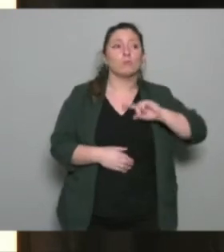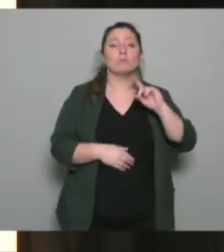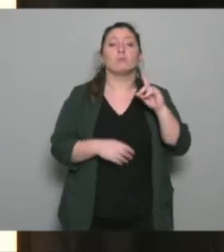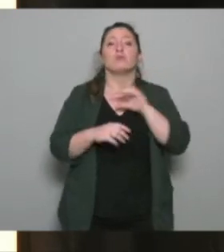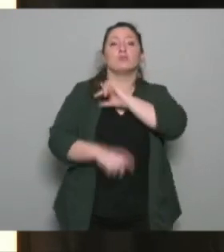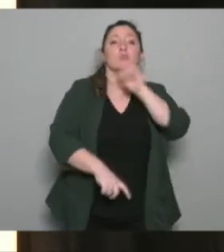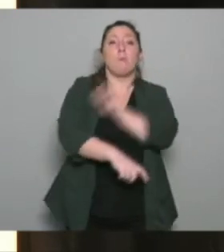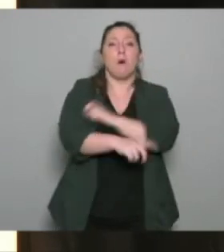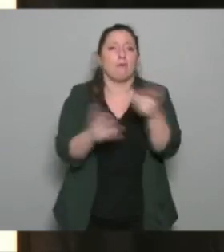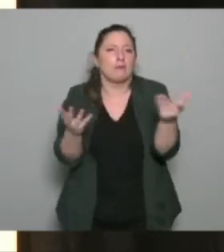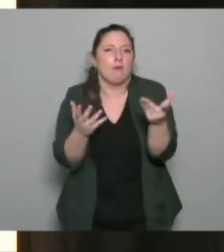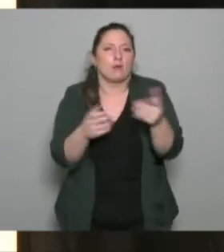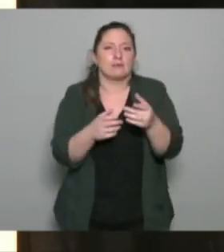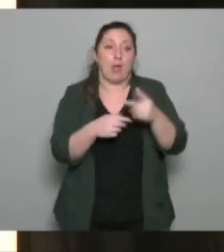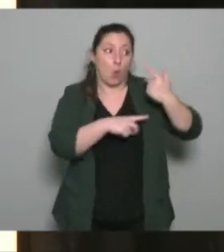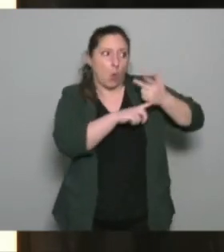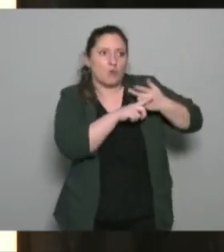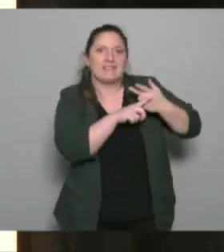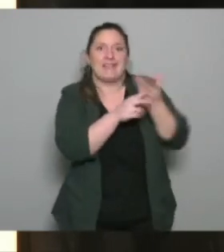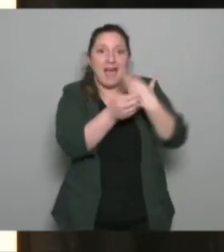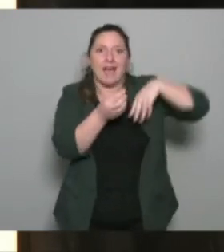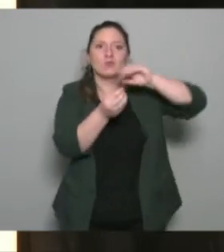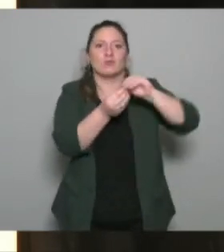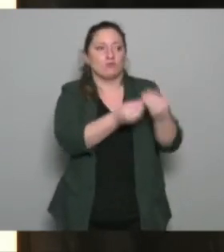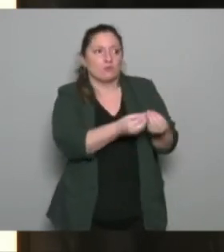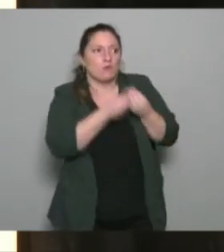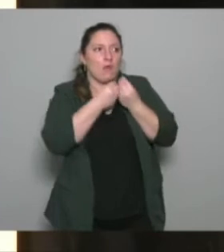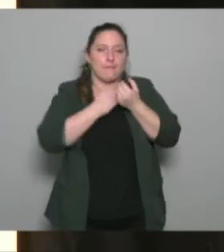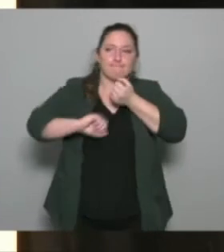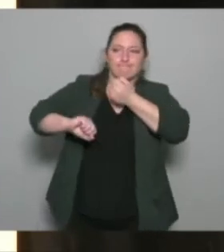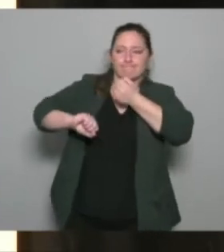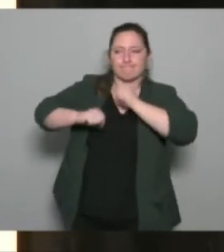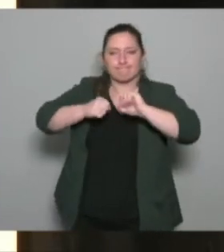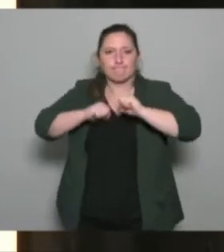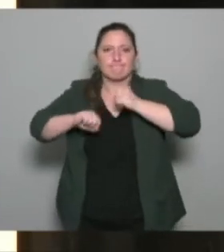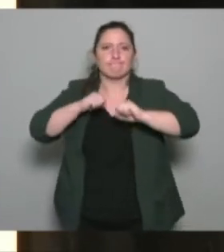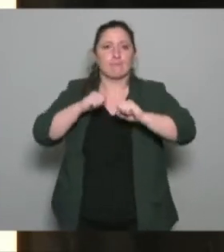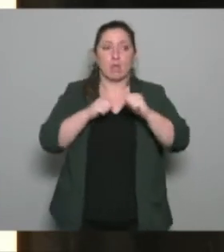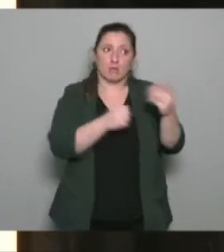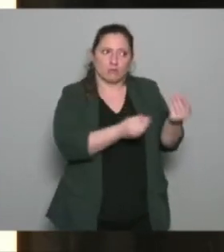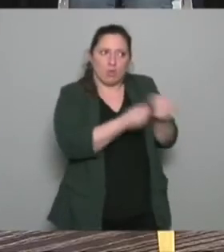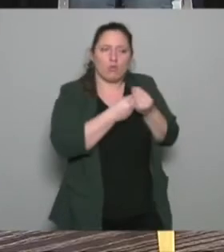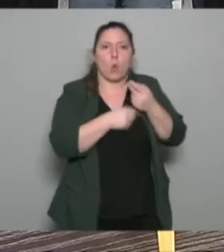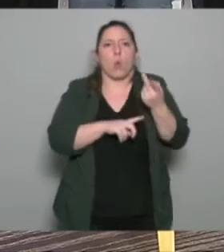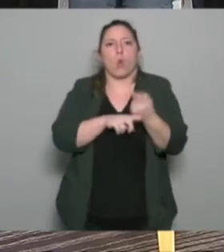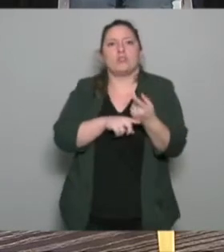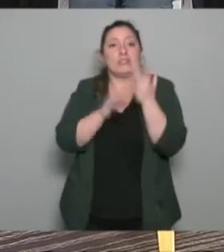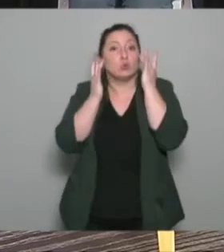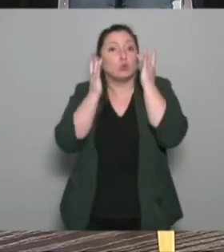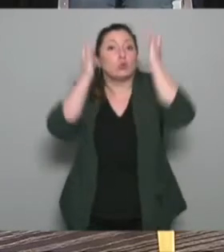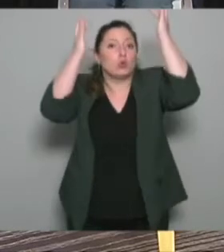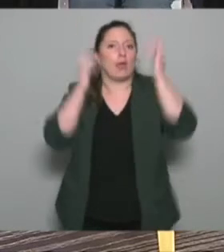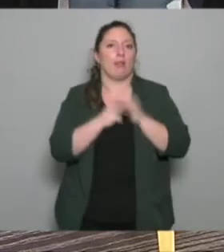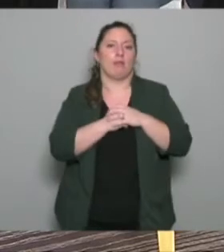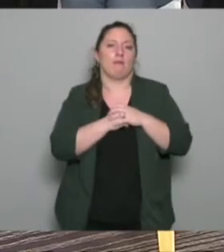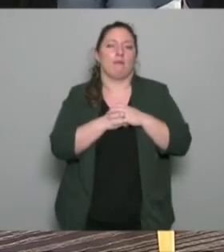c'est un outil de plus c'est un outil comme tous les autres outils culturels et quand je dis les outils